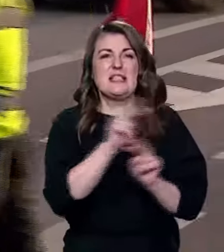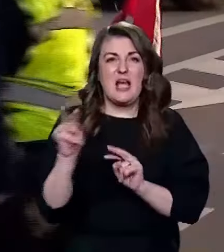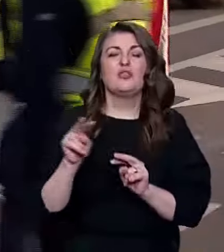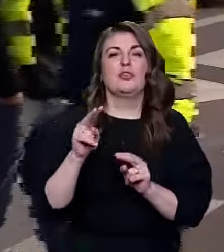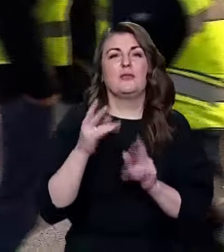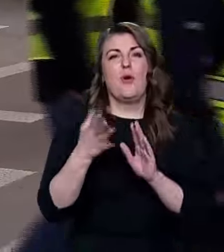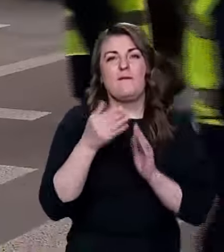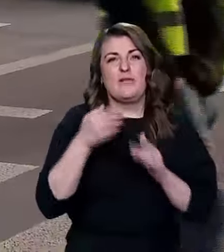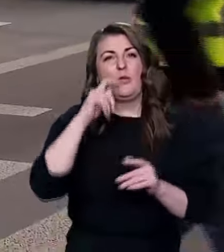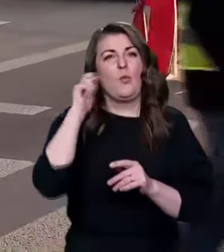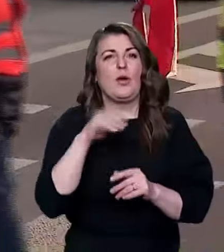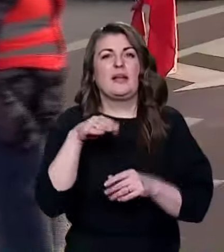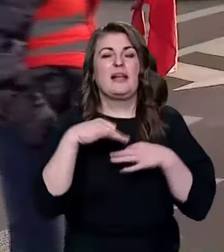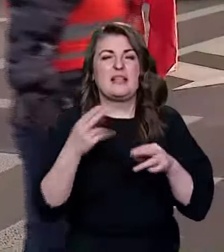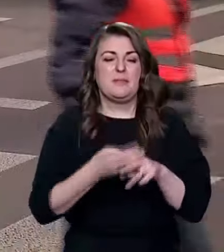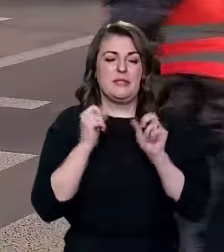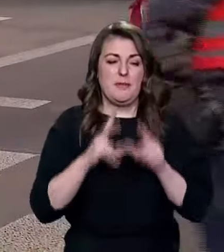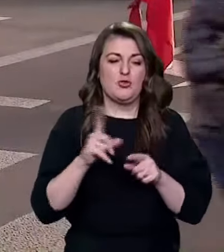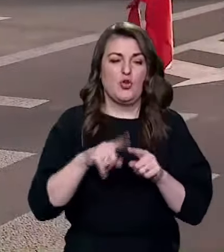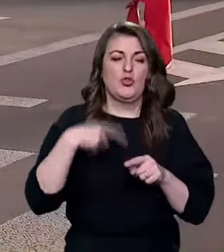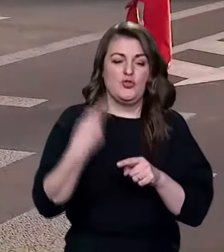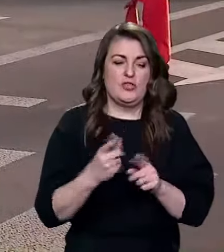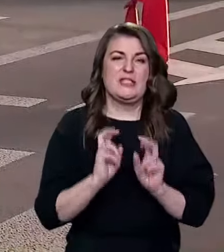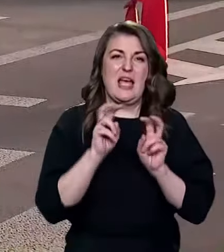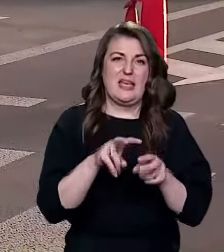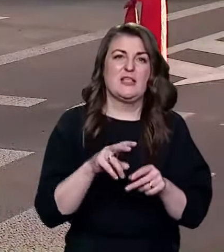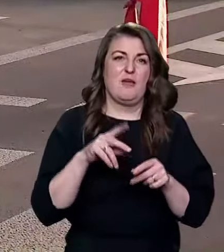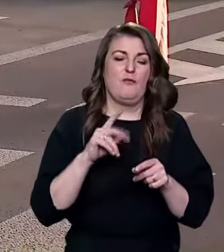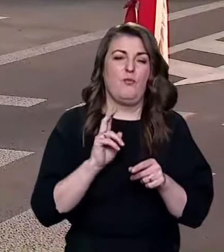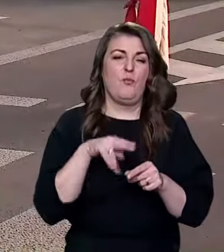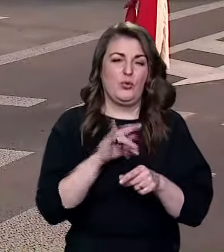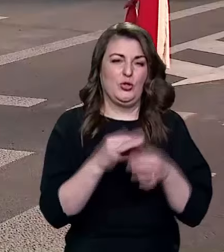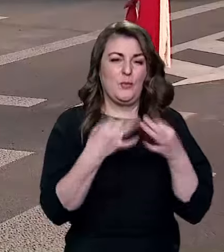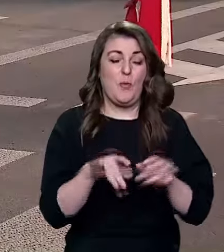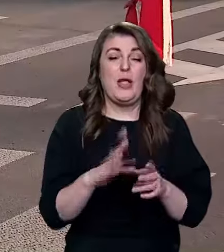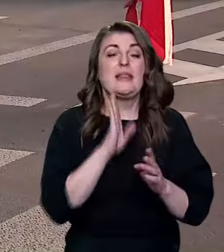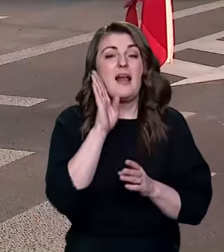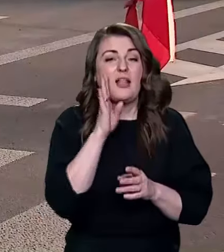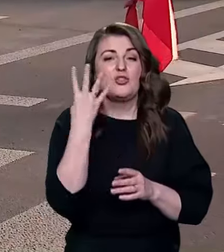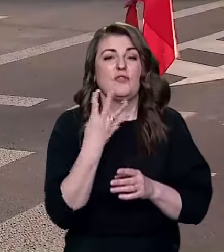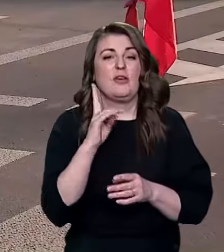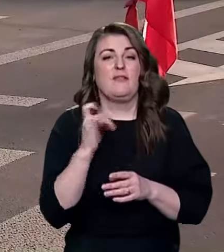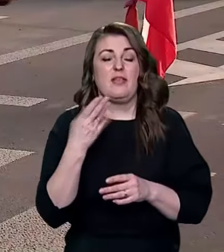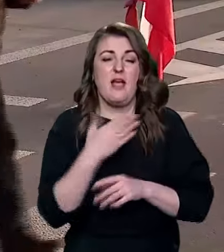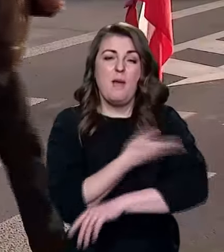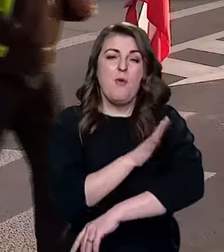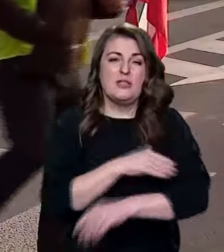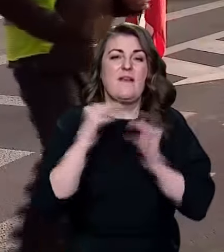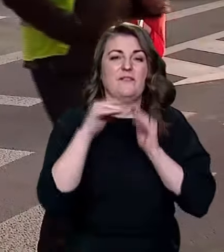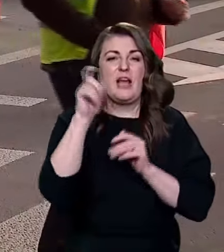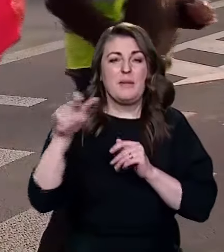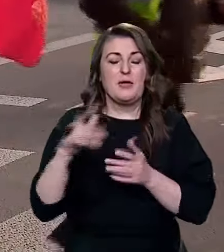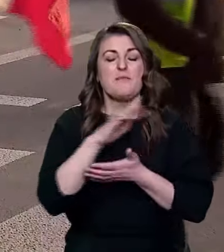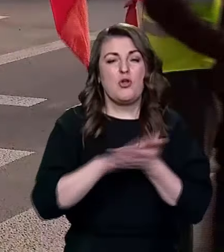сповіщеннями від Укртрансбезпеки щодо черговості заїзду в пункт пропуску. Станом на ранок 4 квітня польські фермери